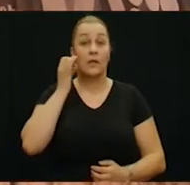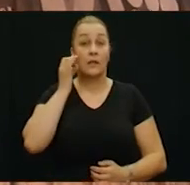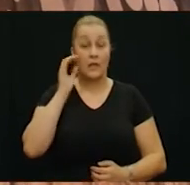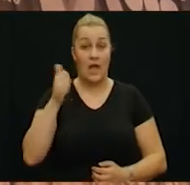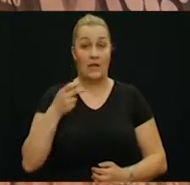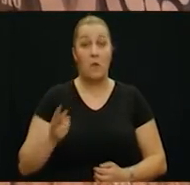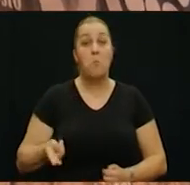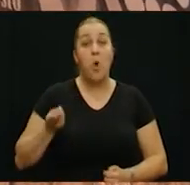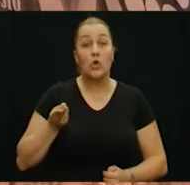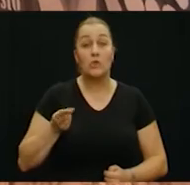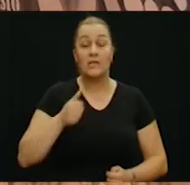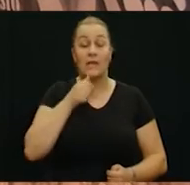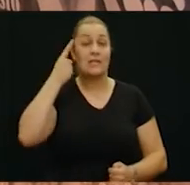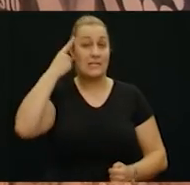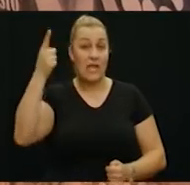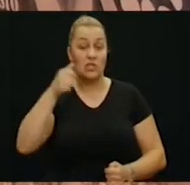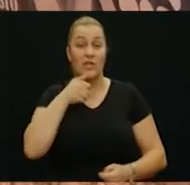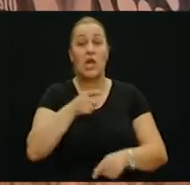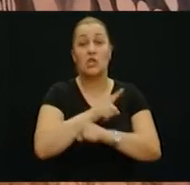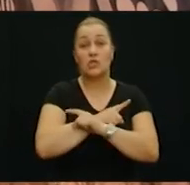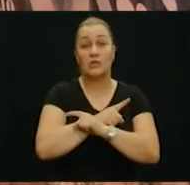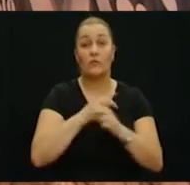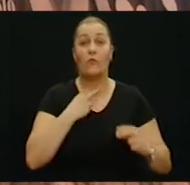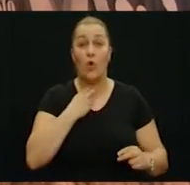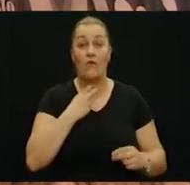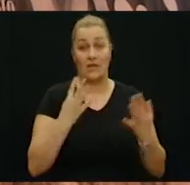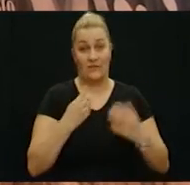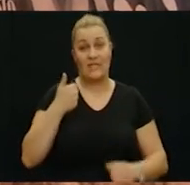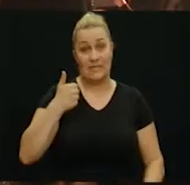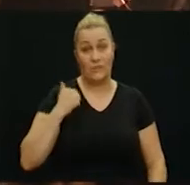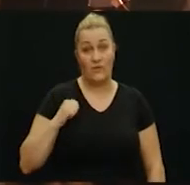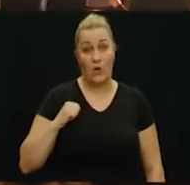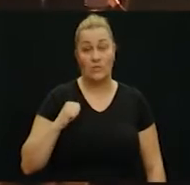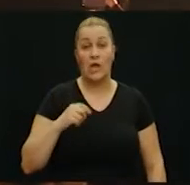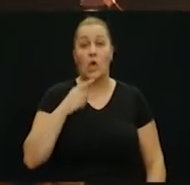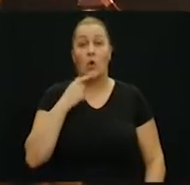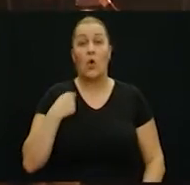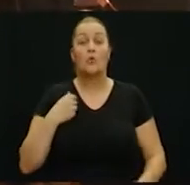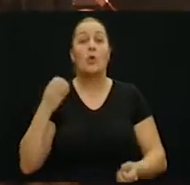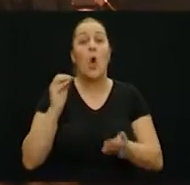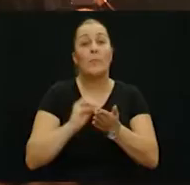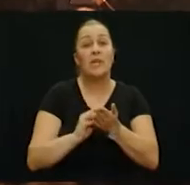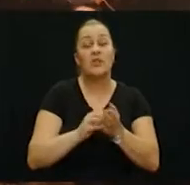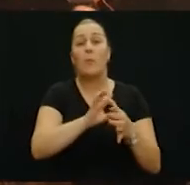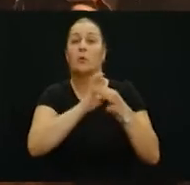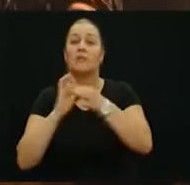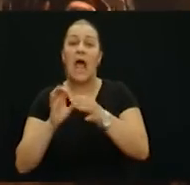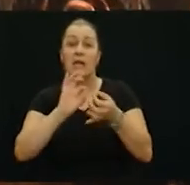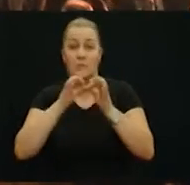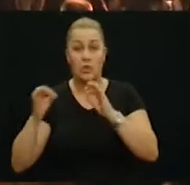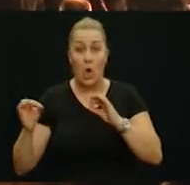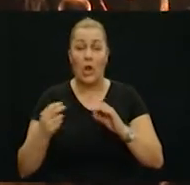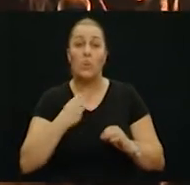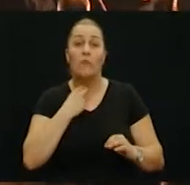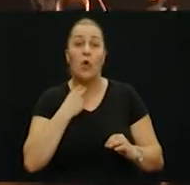Dan je ponosa i sjećaja na žrtvu Vukovara 1991. koju obilježavamo pod trajnim sloganom Vukovar